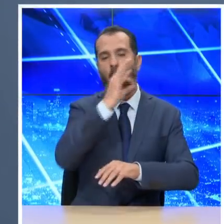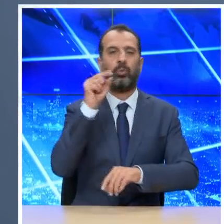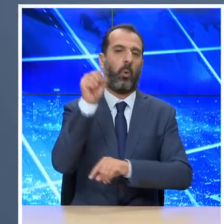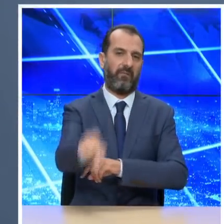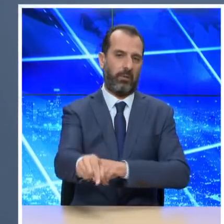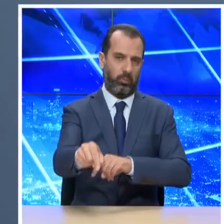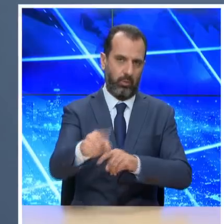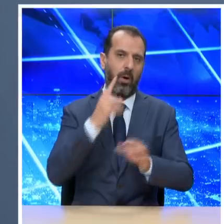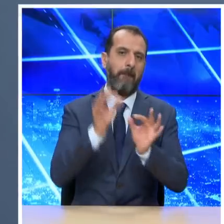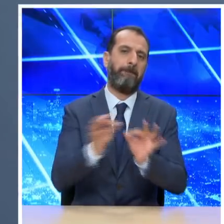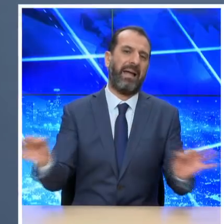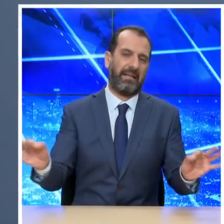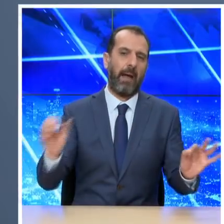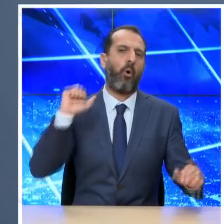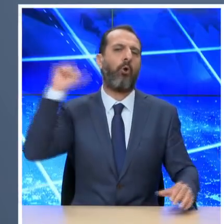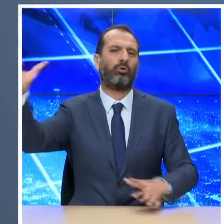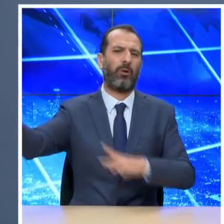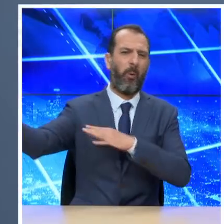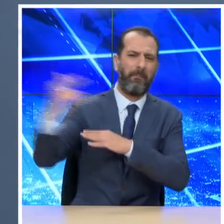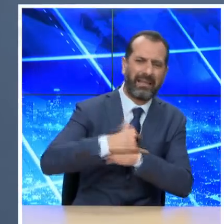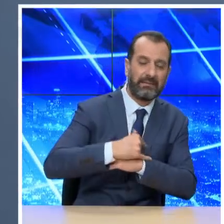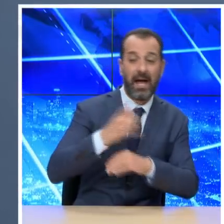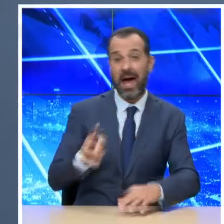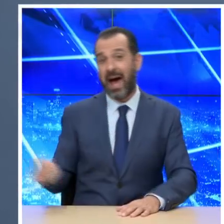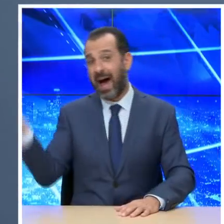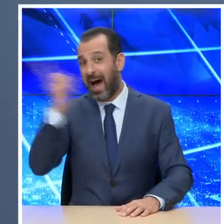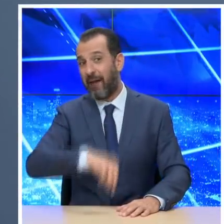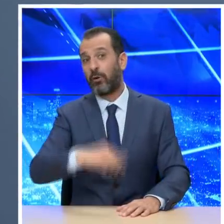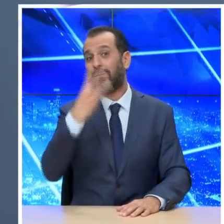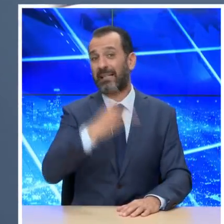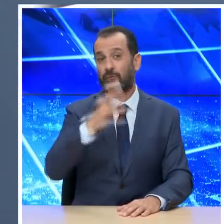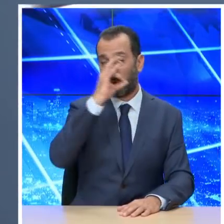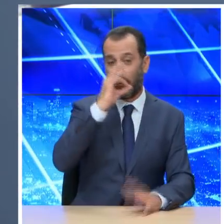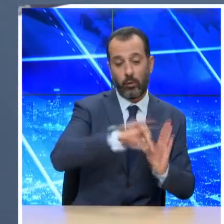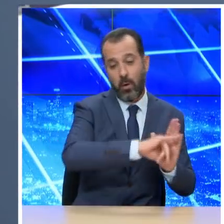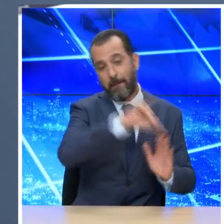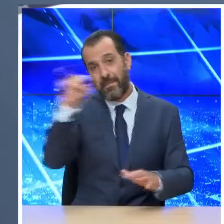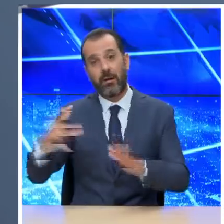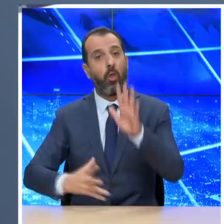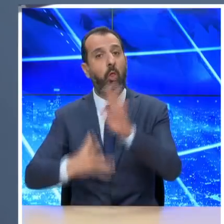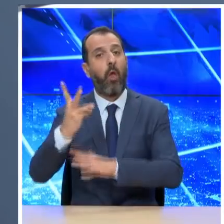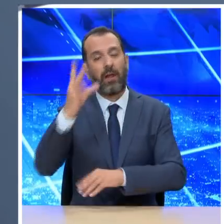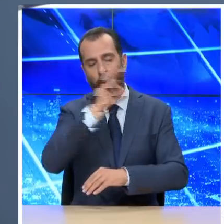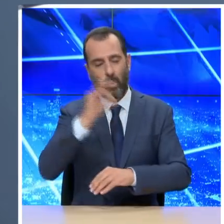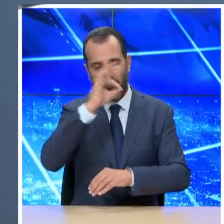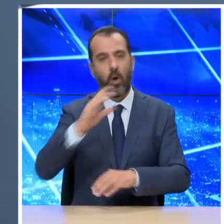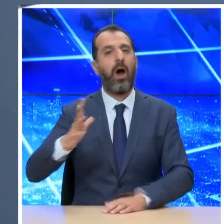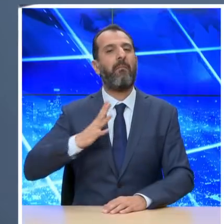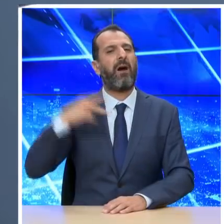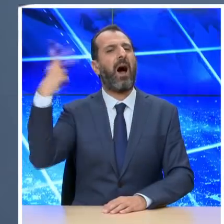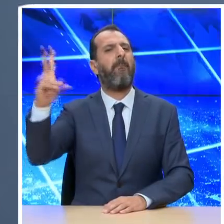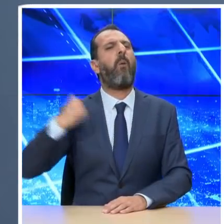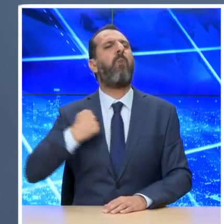Όσον αφορά στις πτήσεις από το εξωτερικό, από αύριο 3 Οκτωβρίου και μέχρι τις 12 Οκτωβρίου και οι επιβάτες των πτήσεων από την